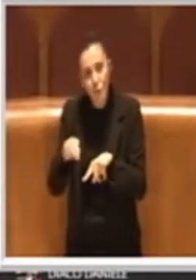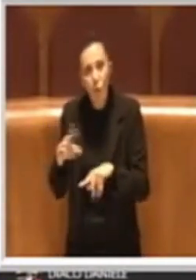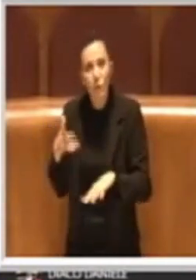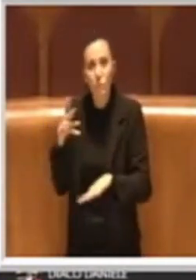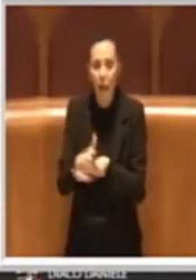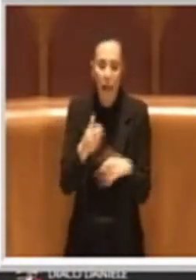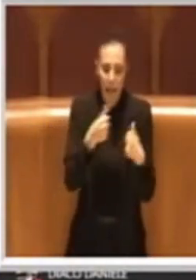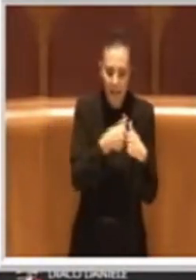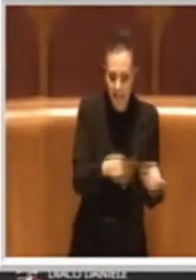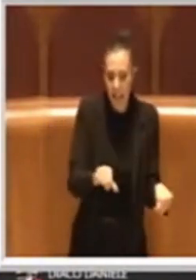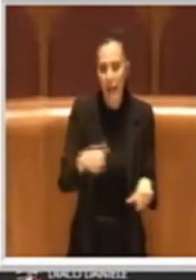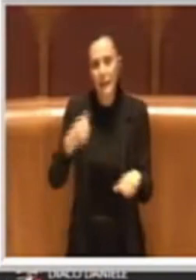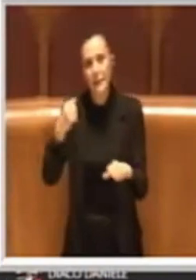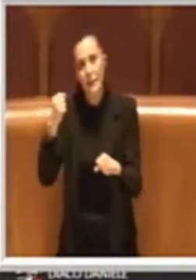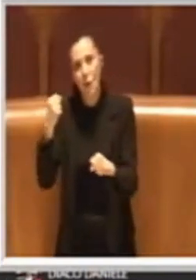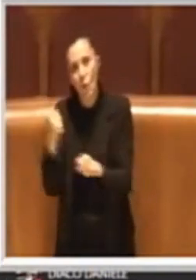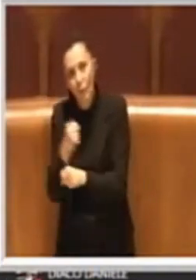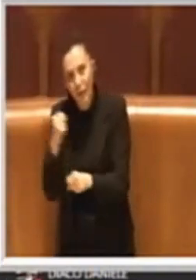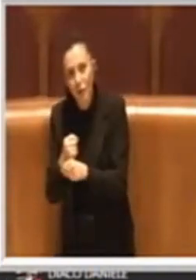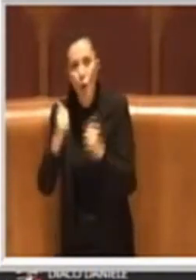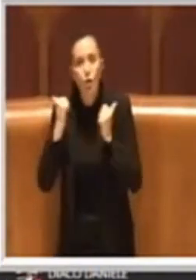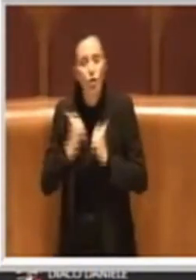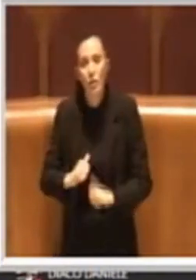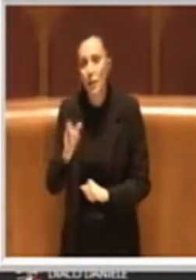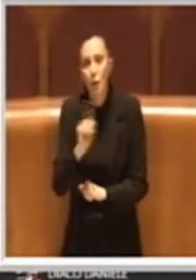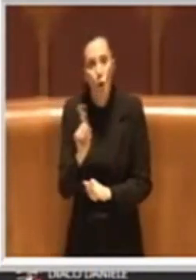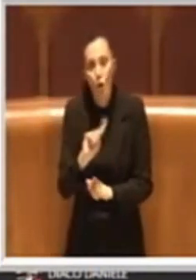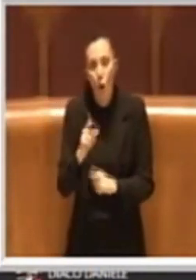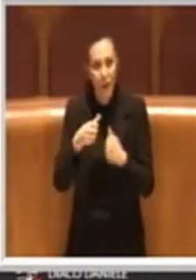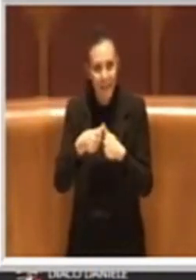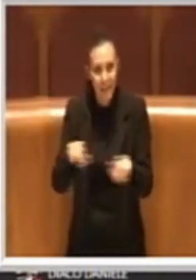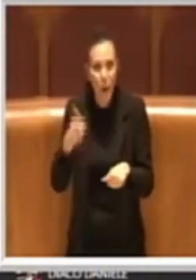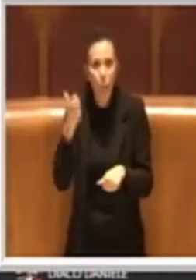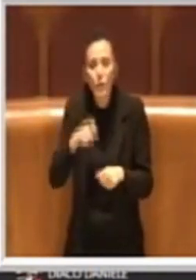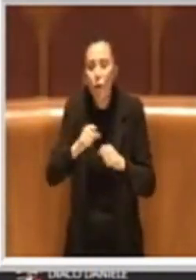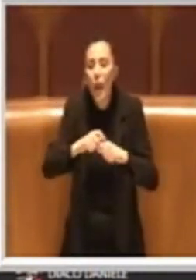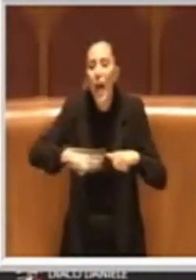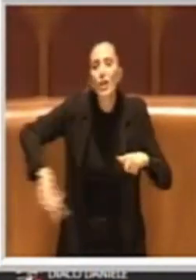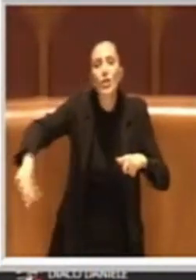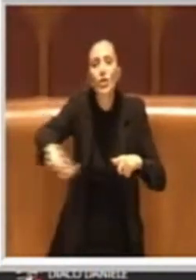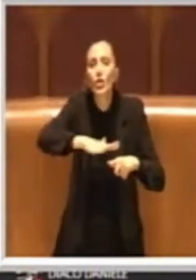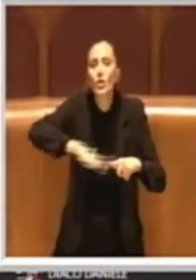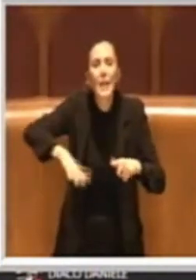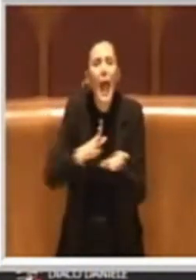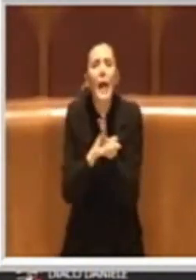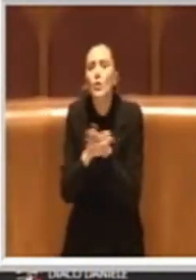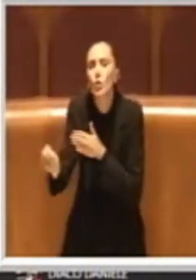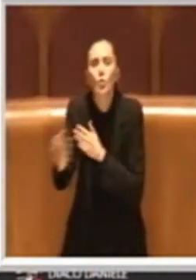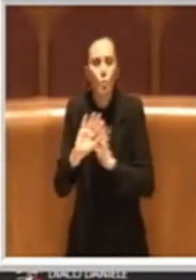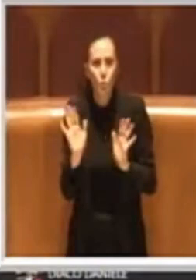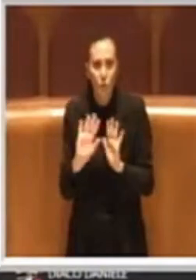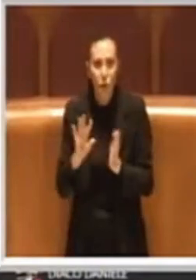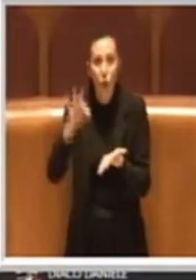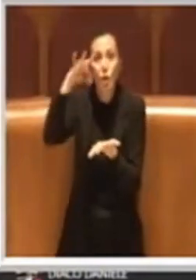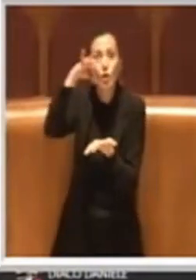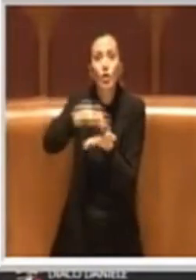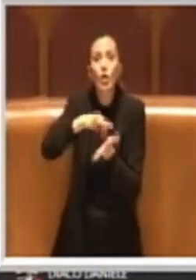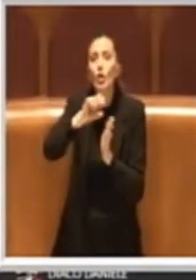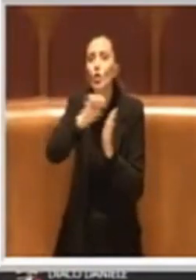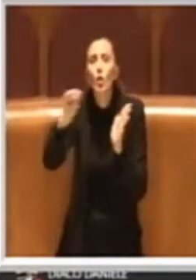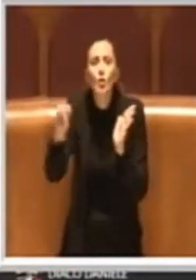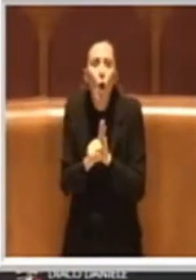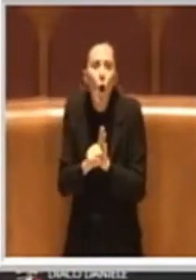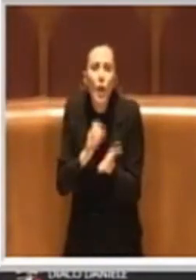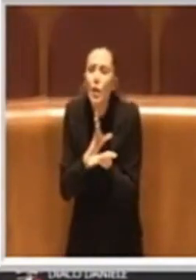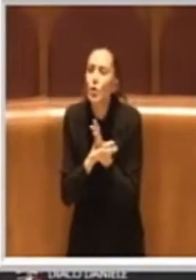residenti, operatori e cittadini anche non residenti perché la città è di tutti, non è solo dei residenti, il centro storico è di tutti i